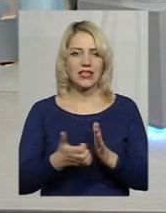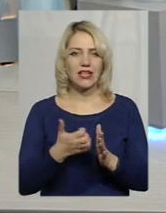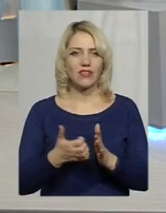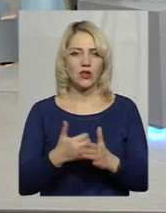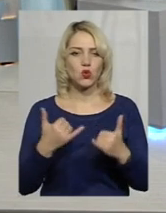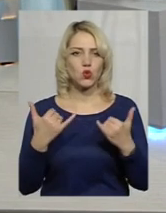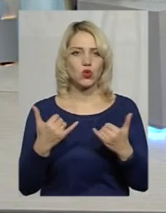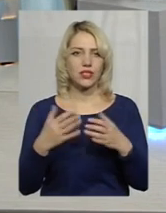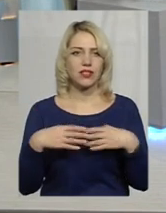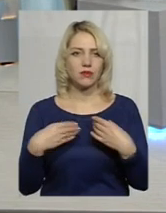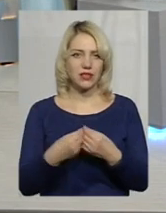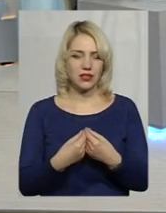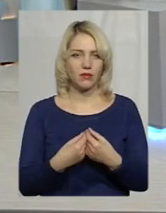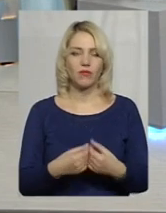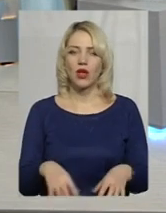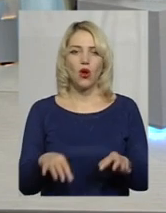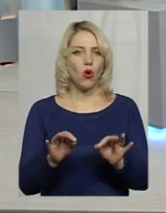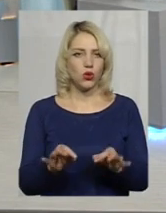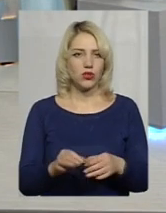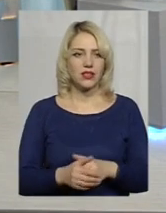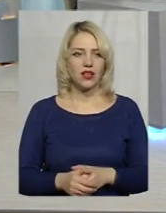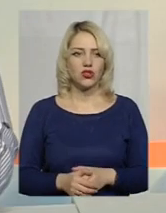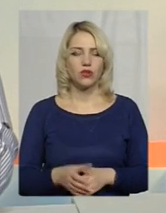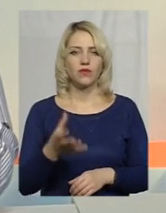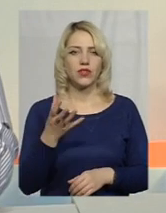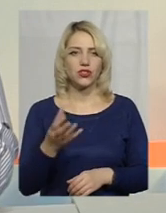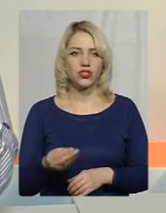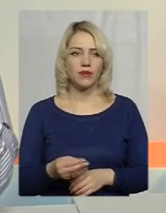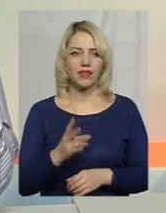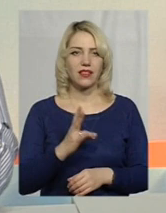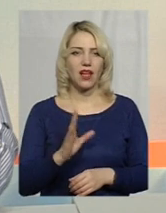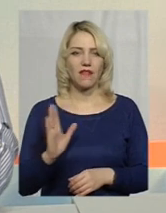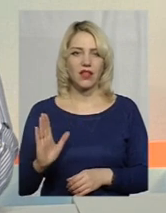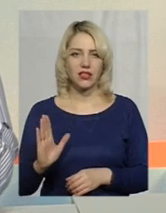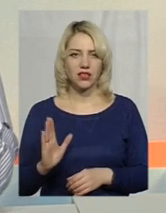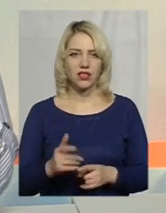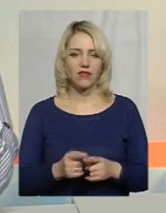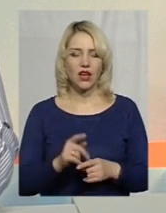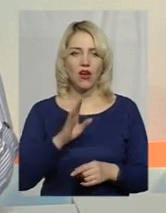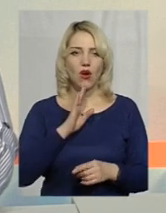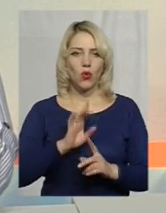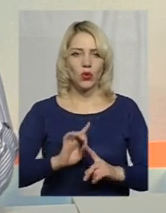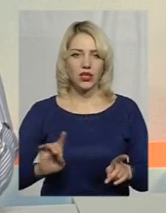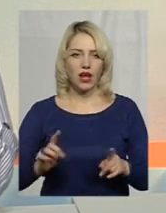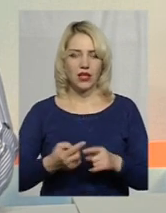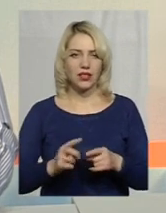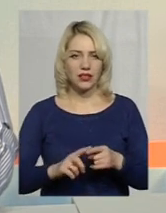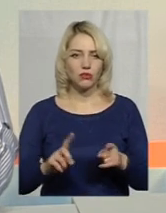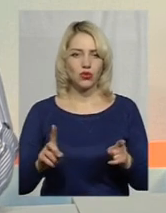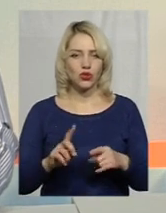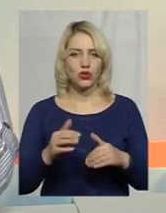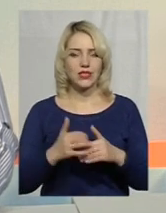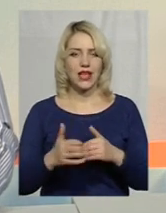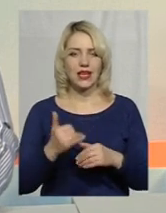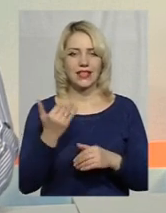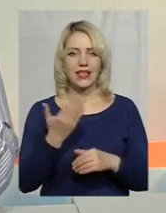сучасним сім'ям. Однозначно. І ще Наталя Валентинівна унікальна тим, що серед